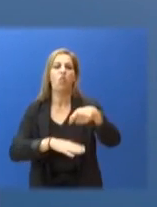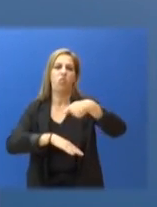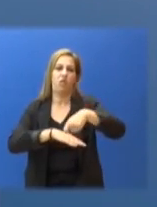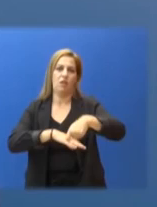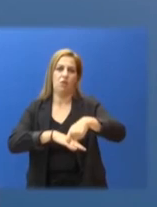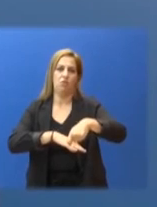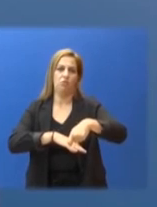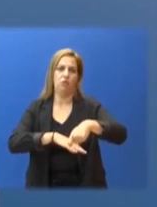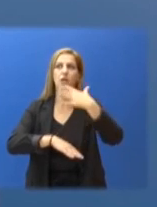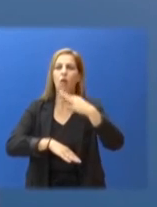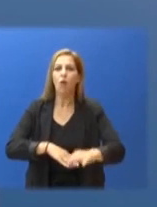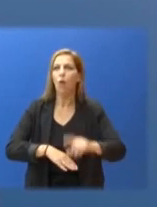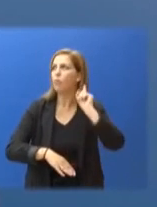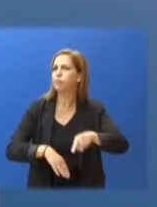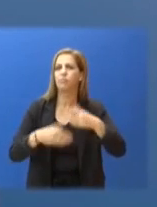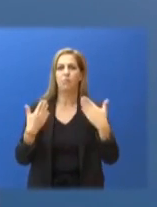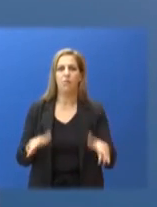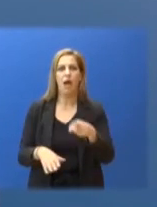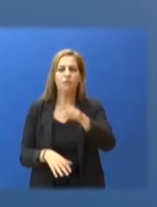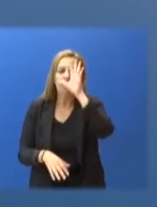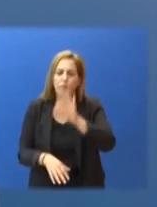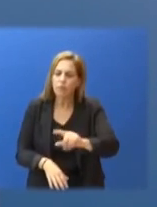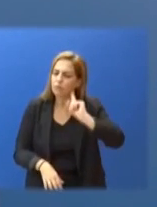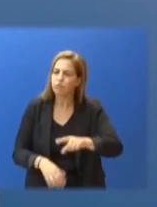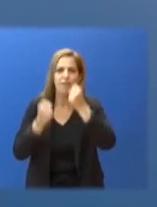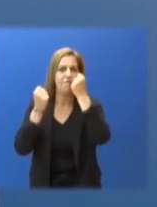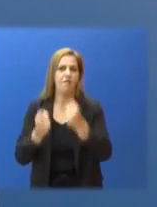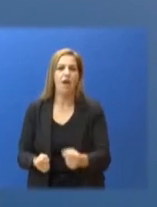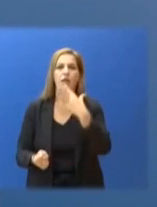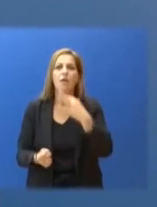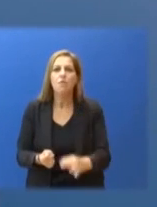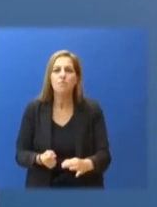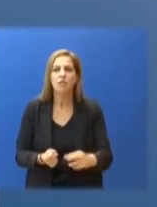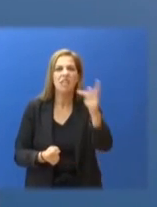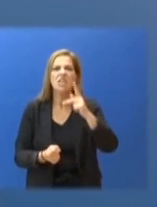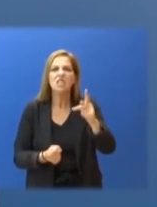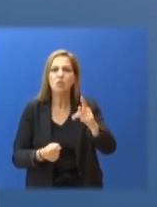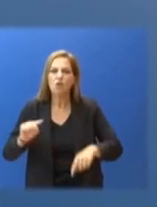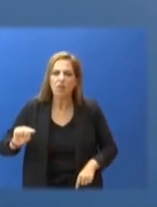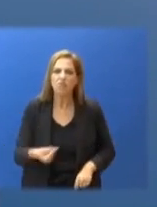τις πράξεις αυτές, οι οποίες είναι ακραία παραβατικές και στρέφονται ενάντια της κοινωνίας, δεν υπάρχει καμιά αμφιβολία σε αυτό.